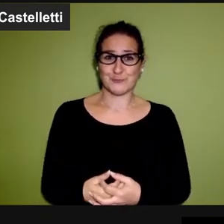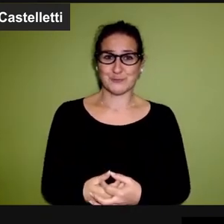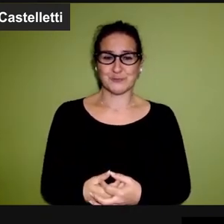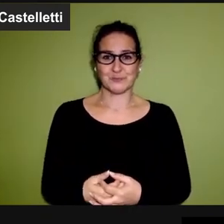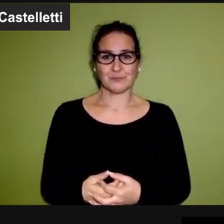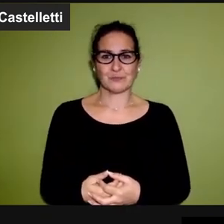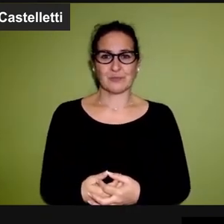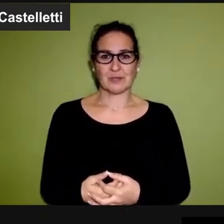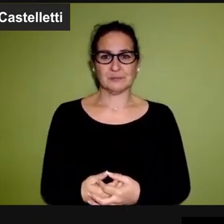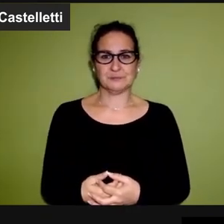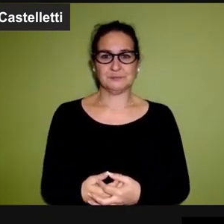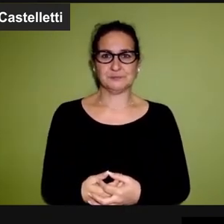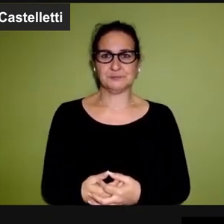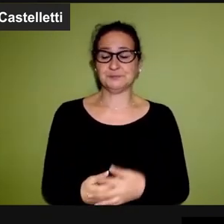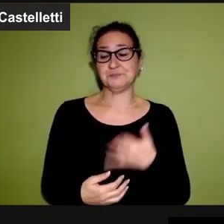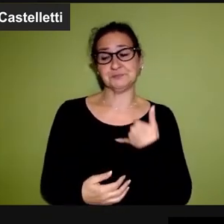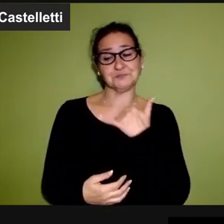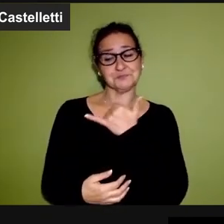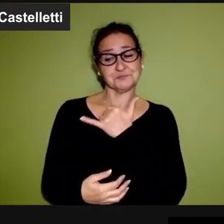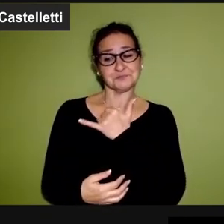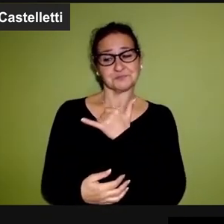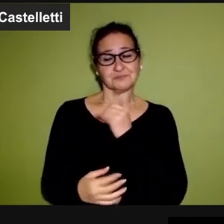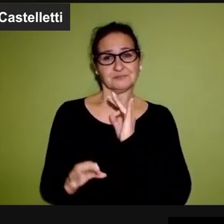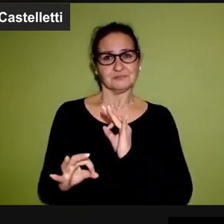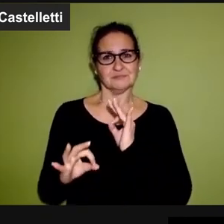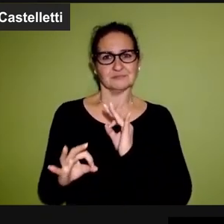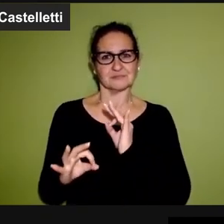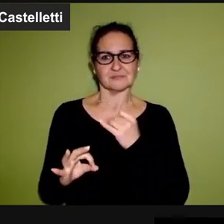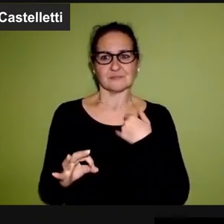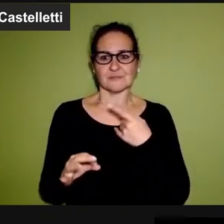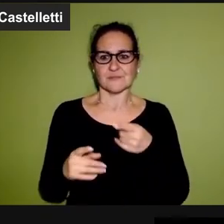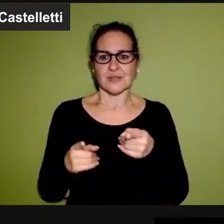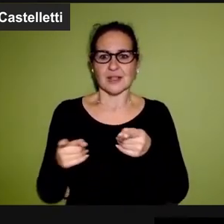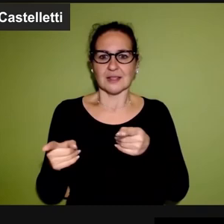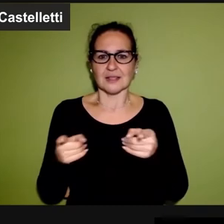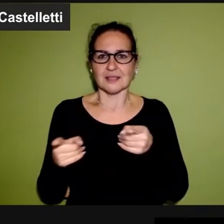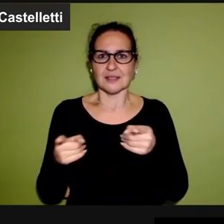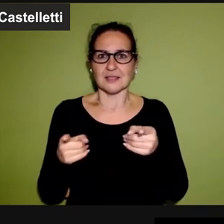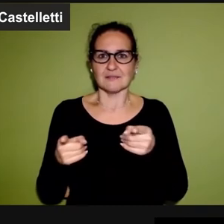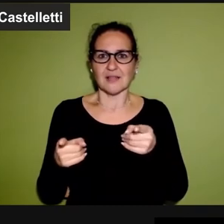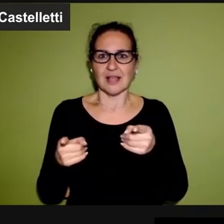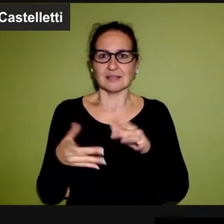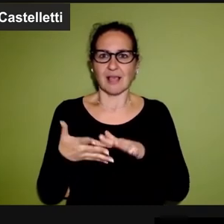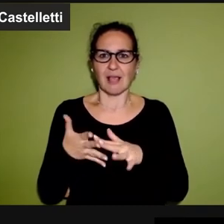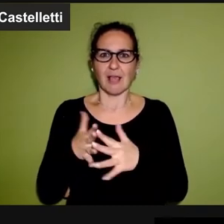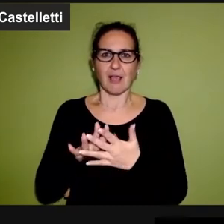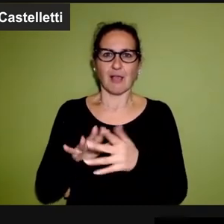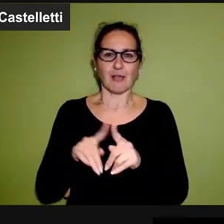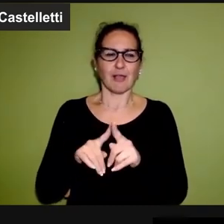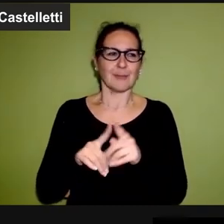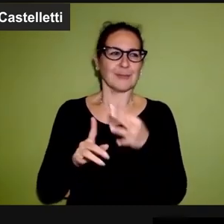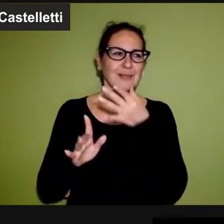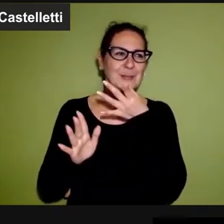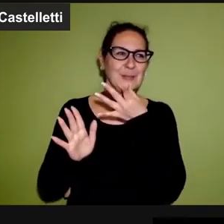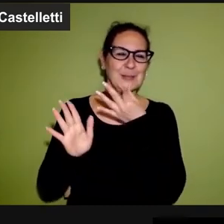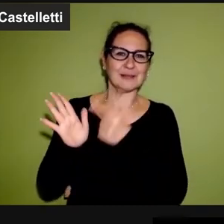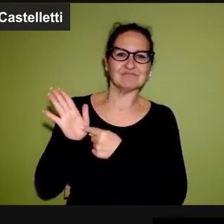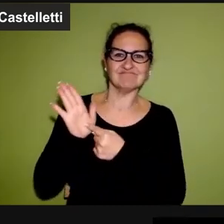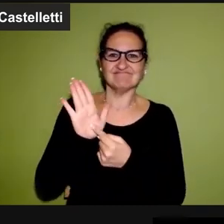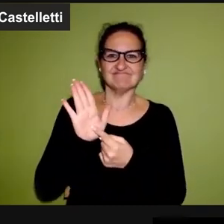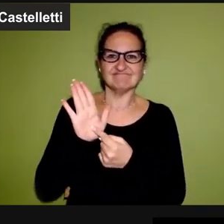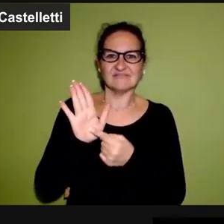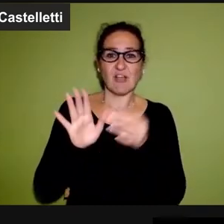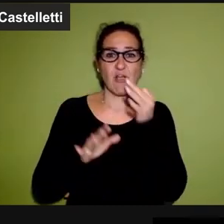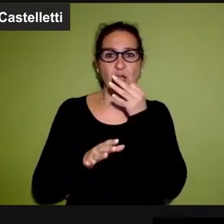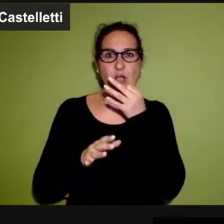Non lo so. Sì, infatti era interessante questa questione di quando diventa troppo estetizzante